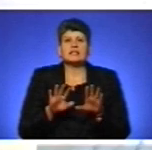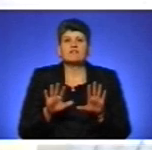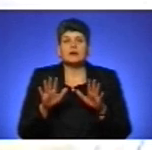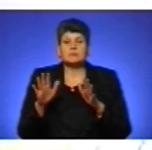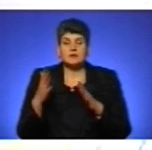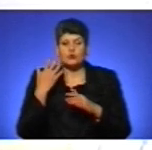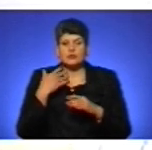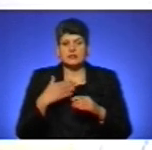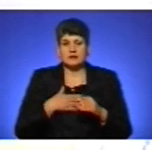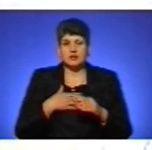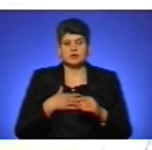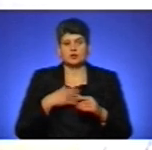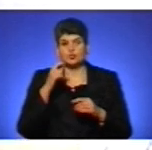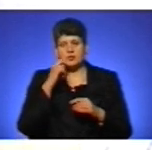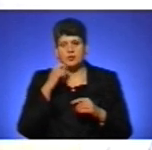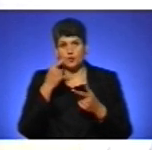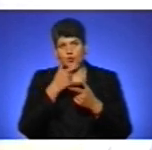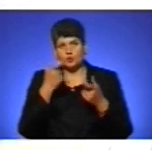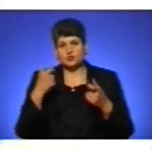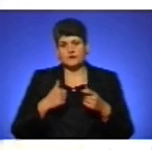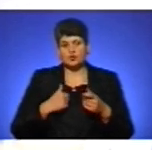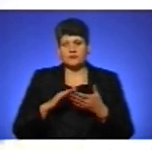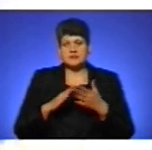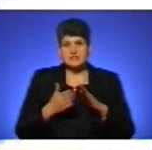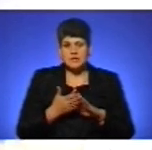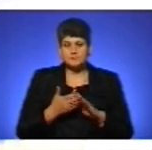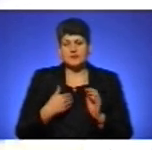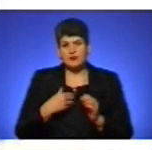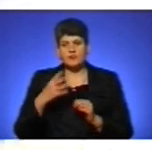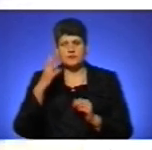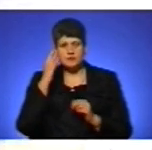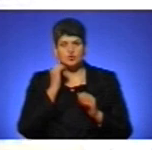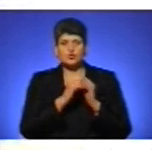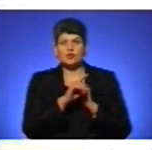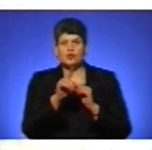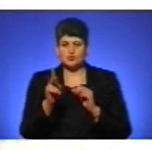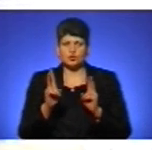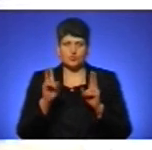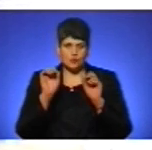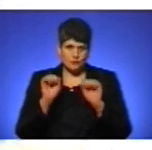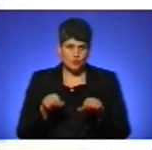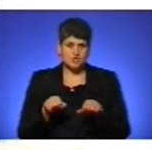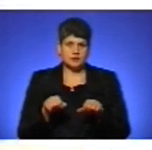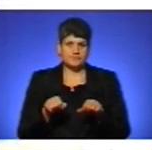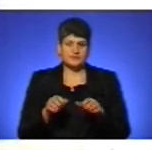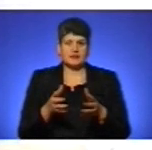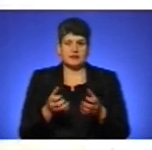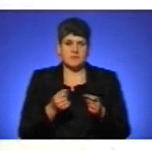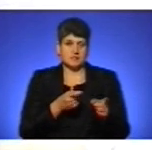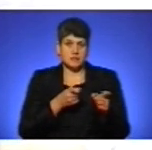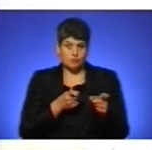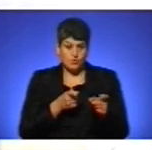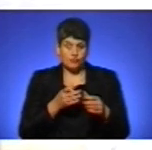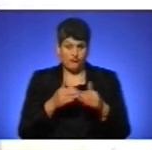в нашій країні оголошують військовий стан. І я вважаю, що кожен, який може тримати зброю в руках,